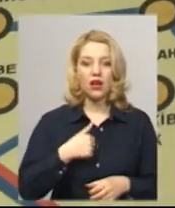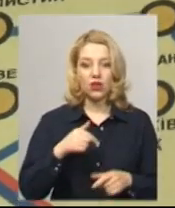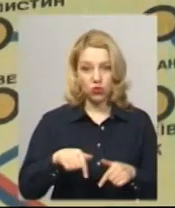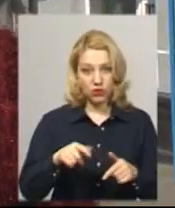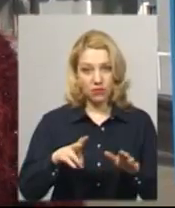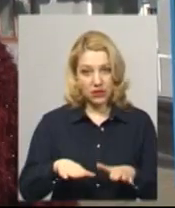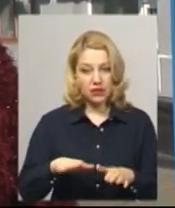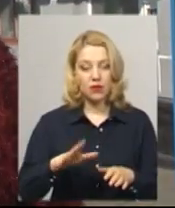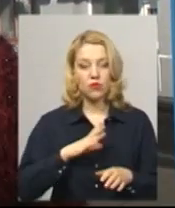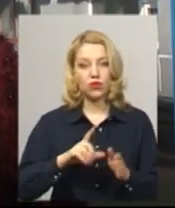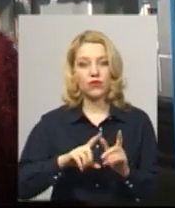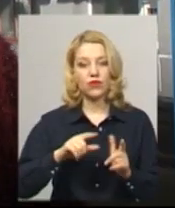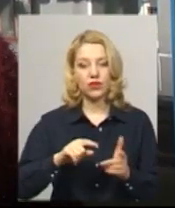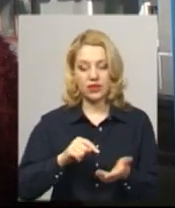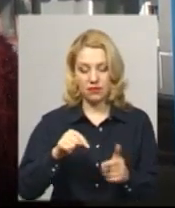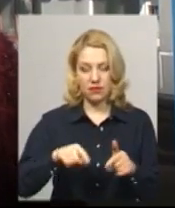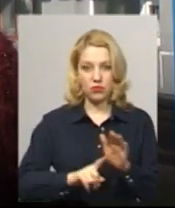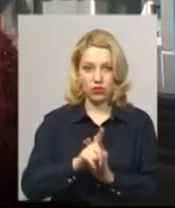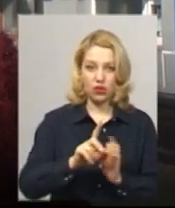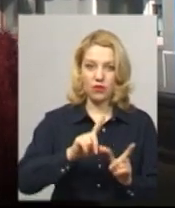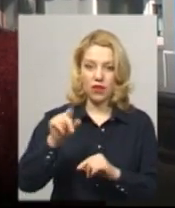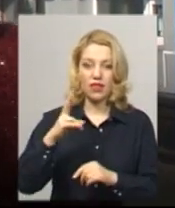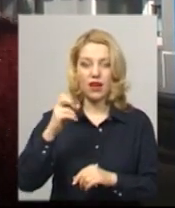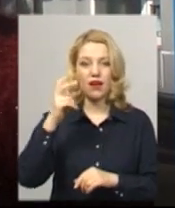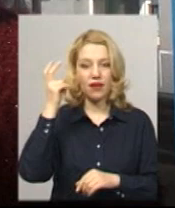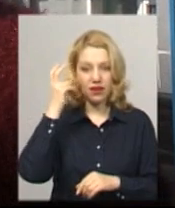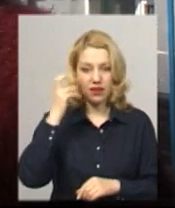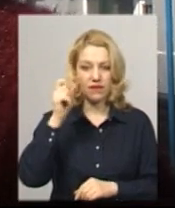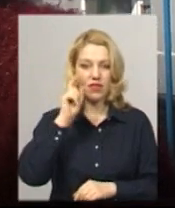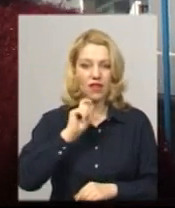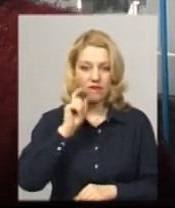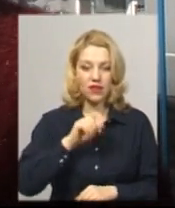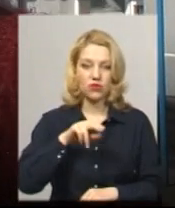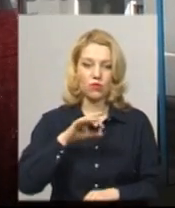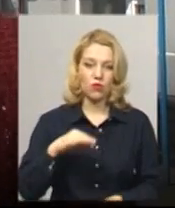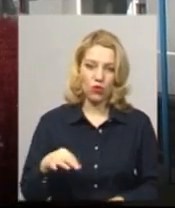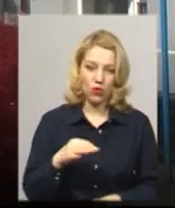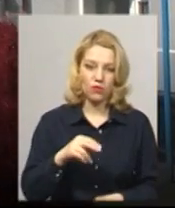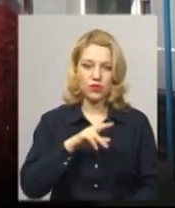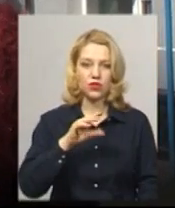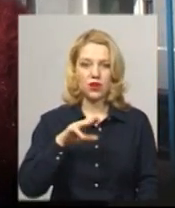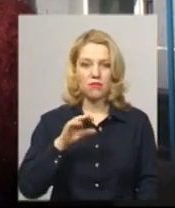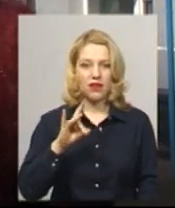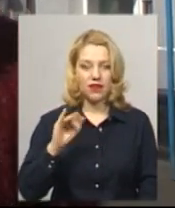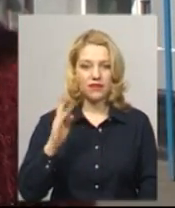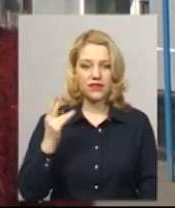звідси. Було багато рейсів. На Вінницю були. По області Чемирівці,